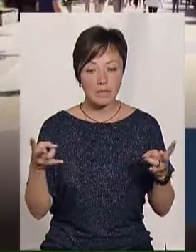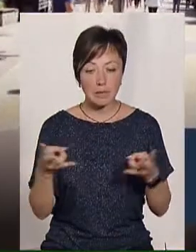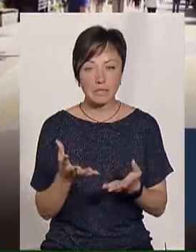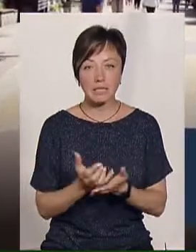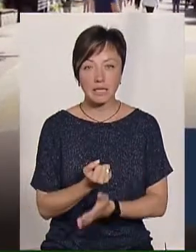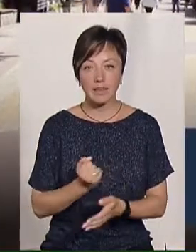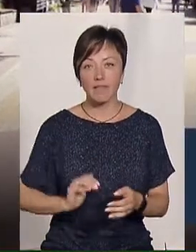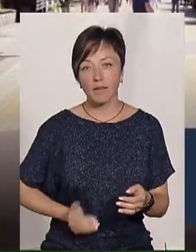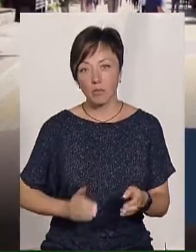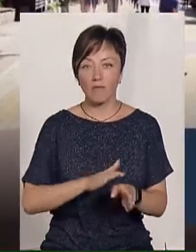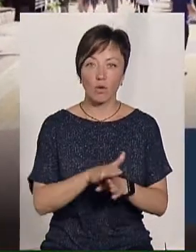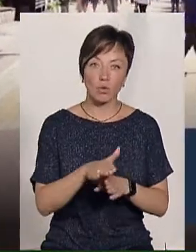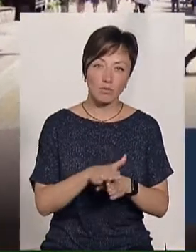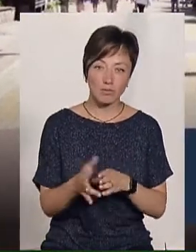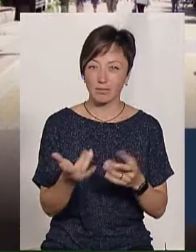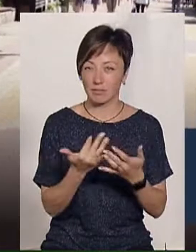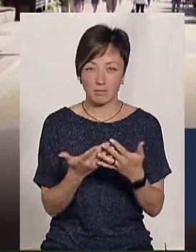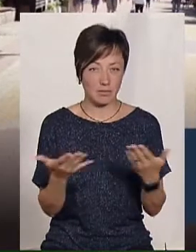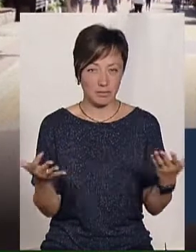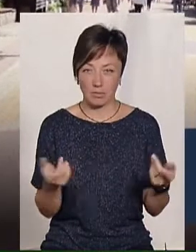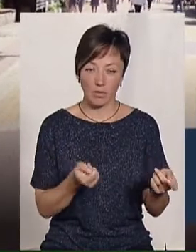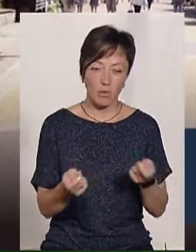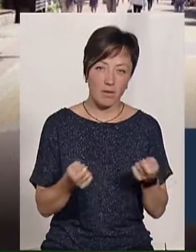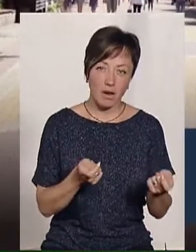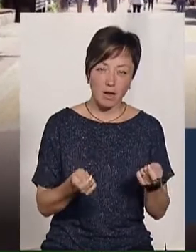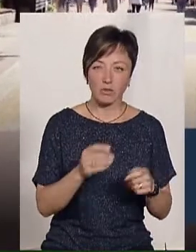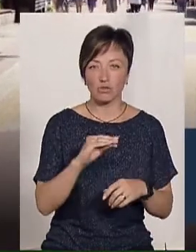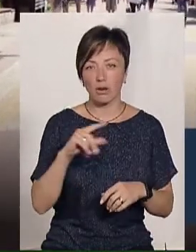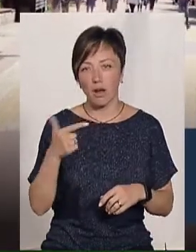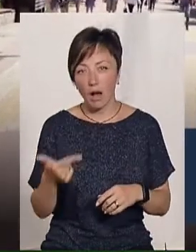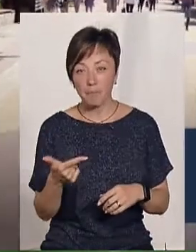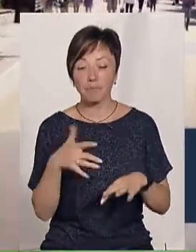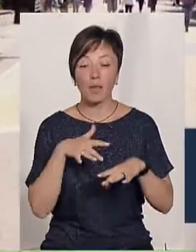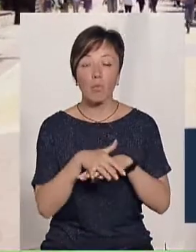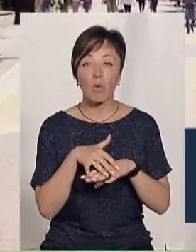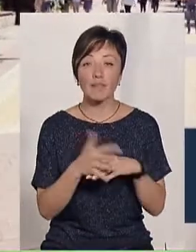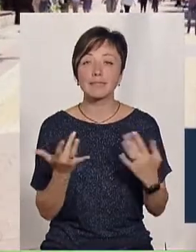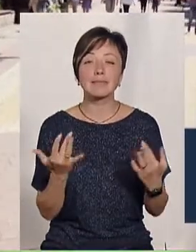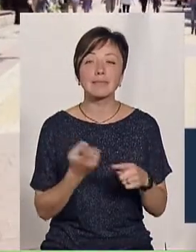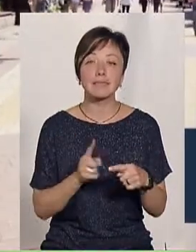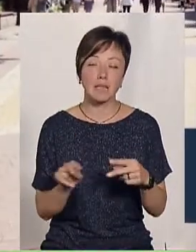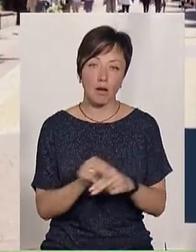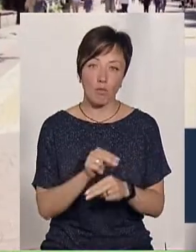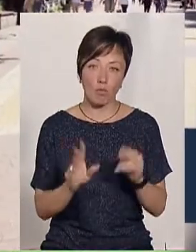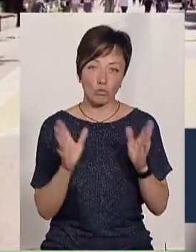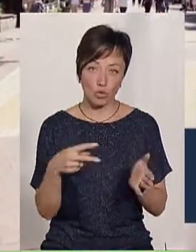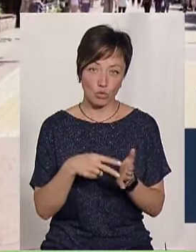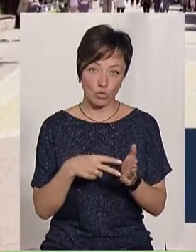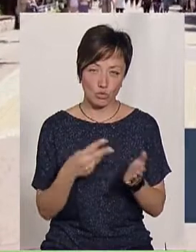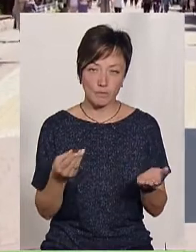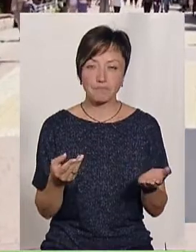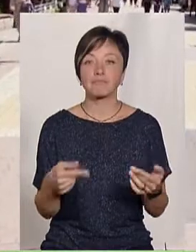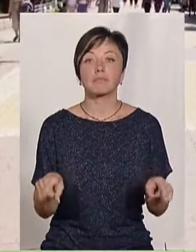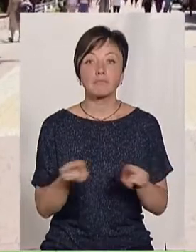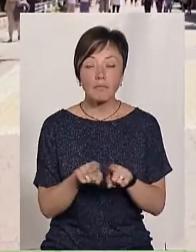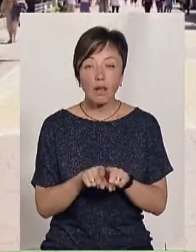організацію, чи то управляючої компанії, чи то в управлінні ЖКГ, яке б порахувало їм, скільки цей ремонт може їм коштувати. А відтак